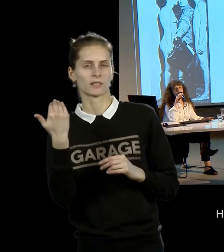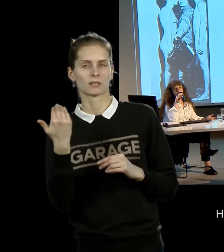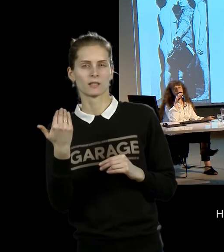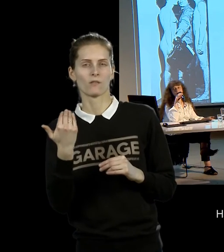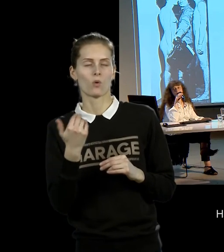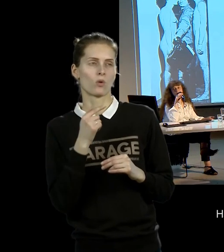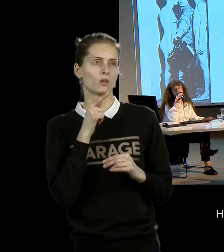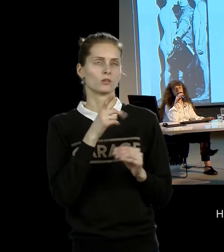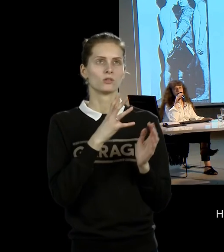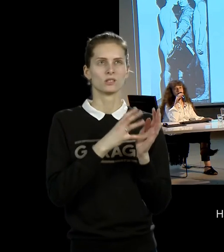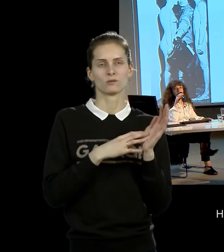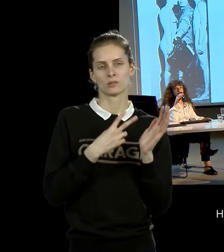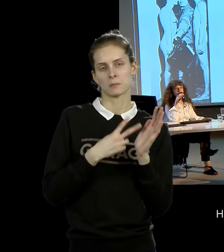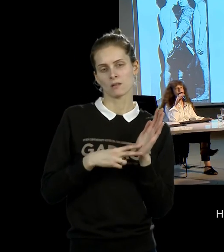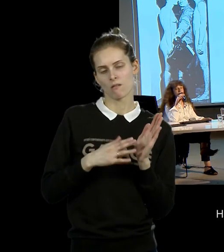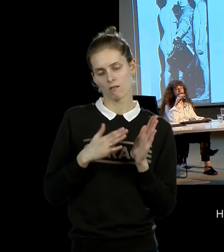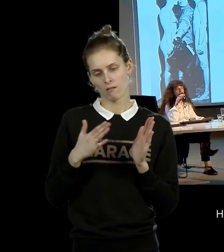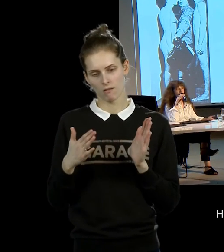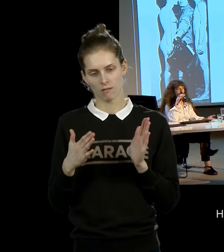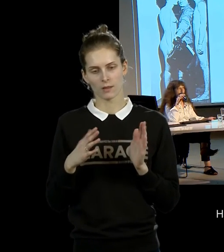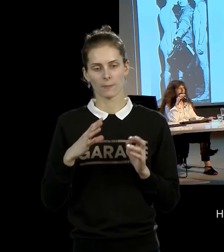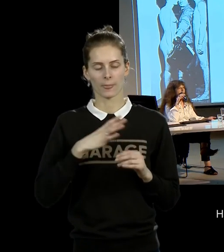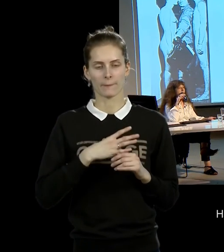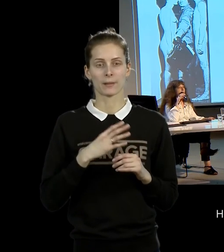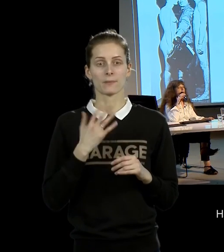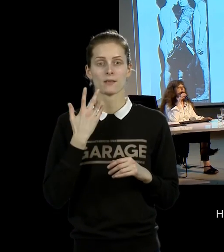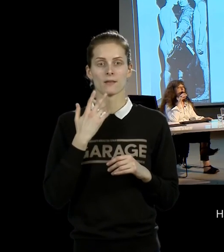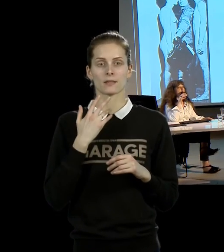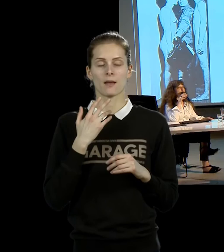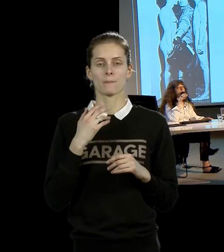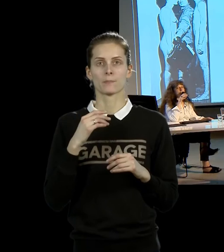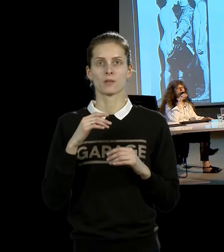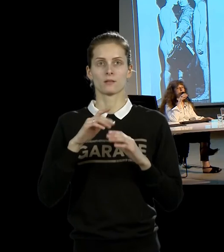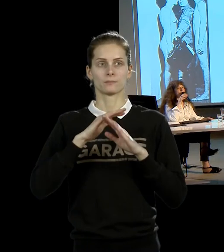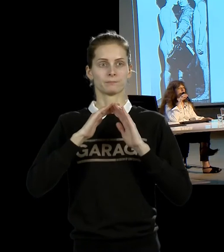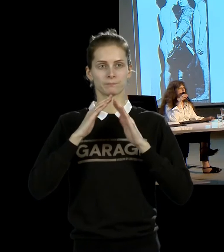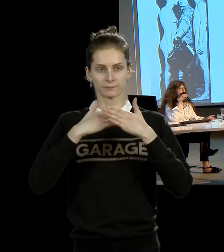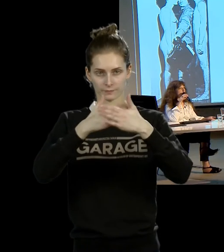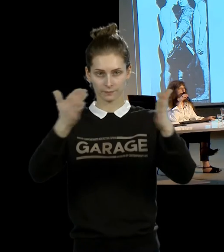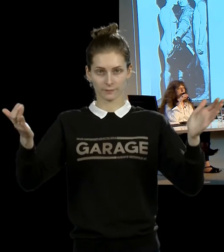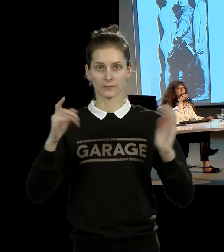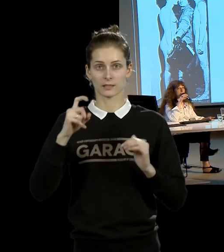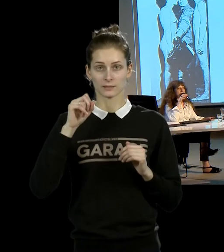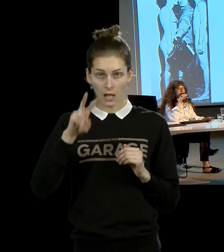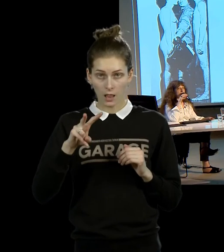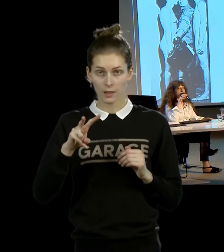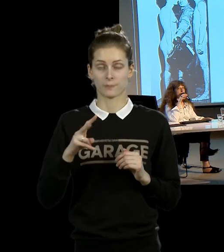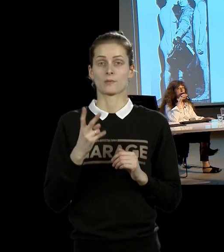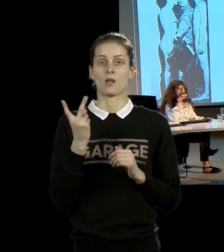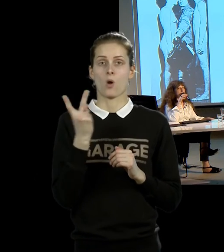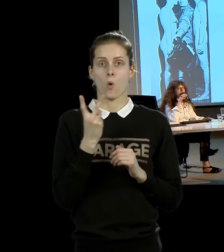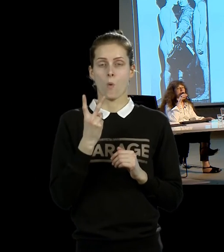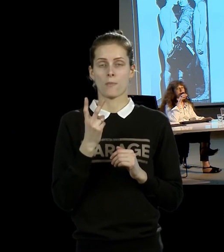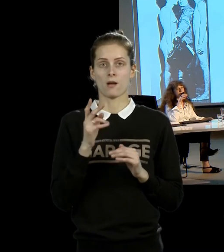стояли обнаженными друг напротив друга на входе в зрительный зал. В отличие от того, как этот перформанс показывался в